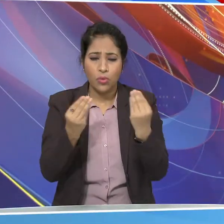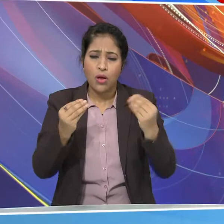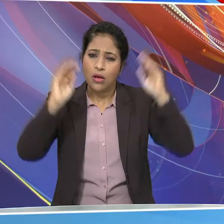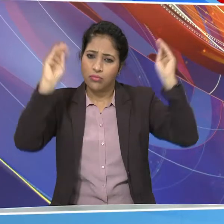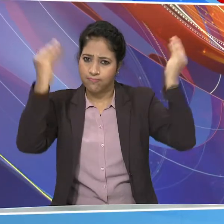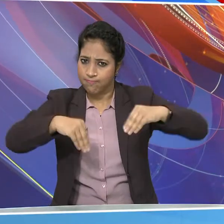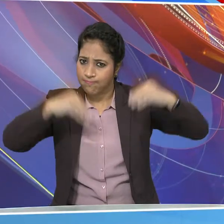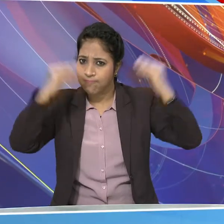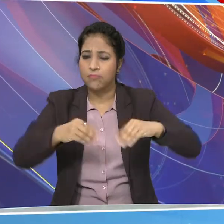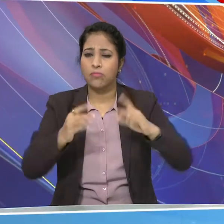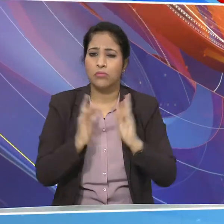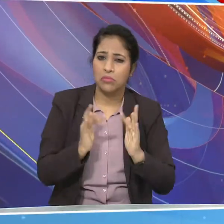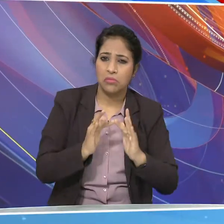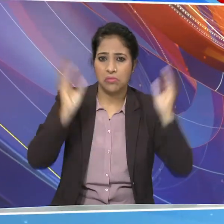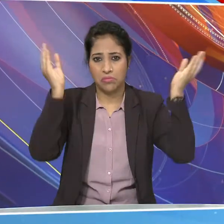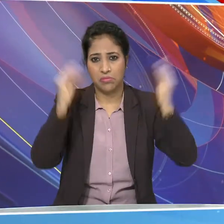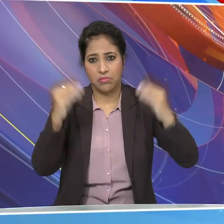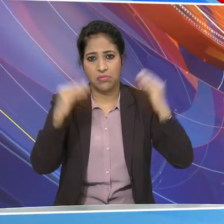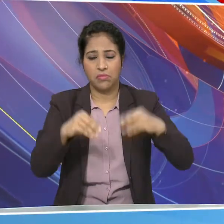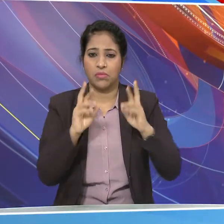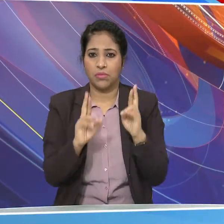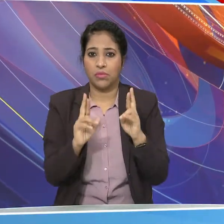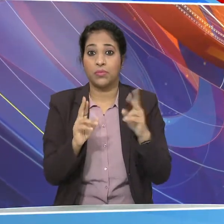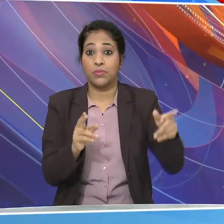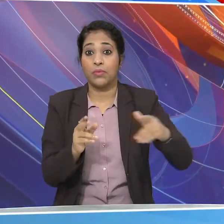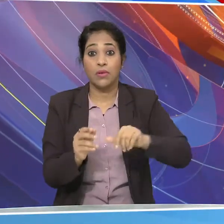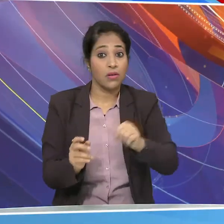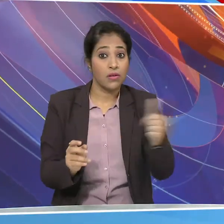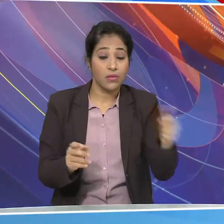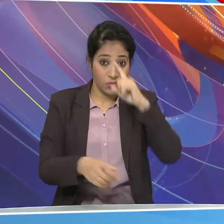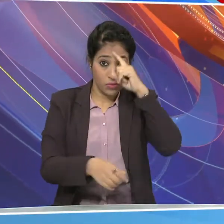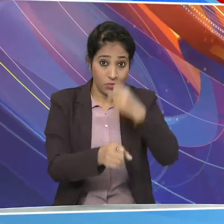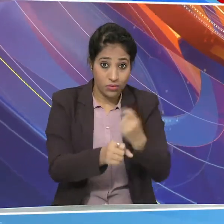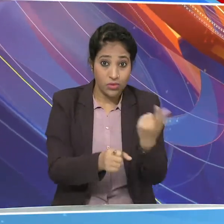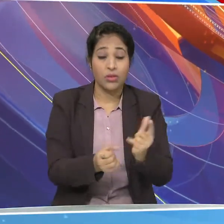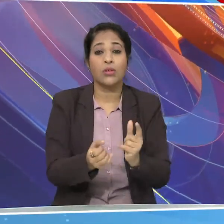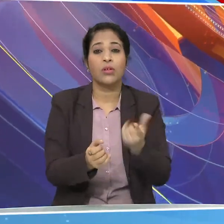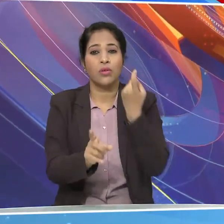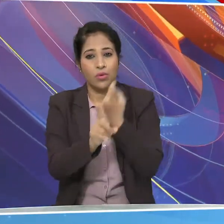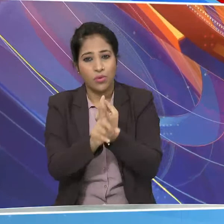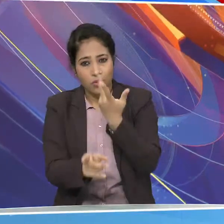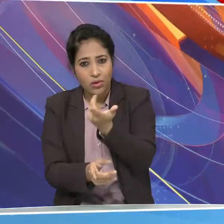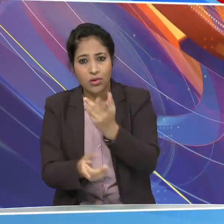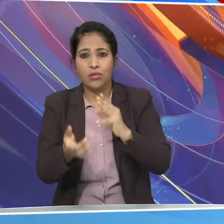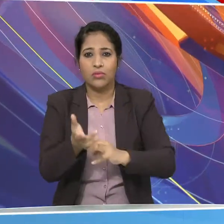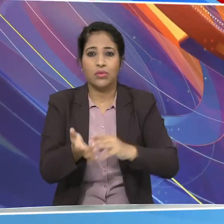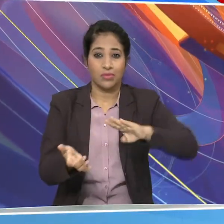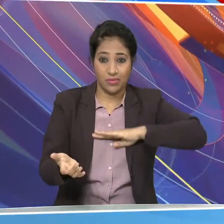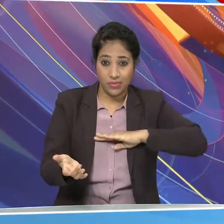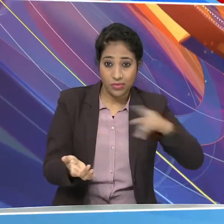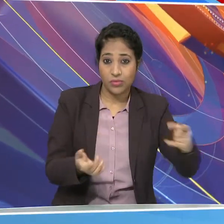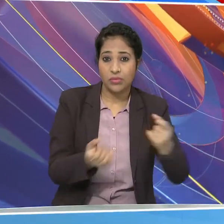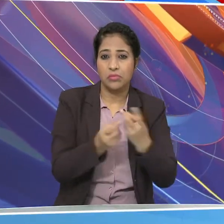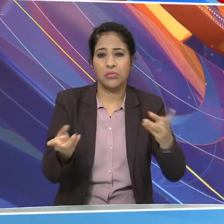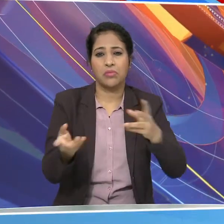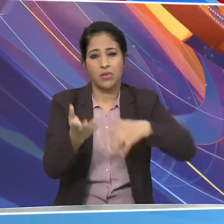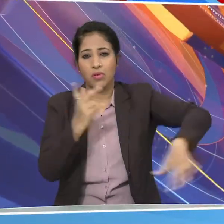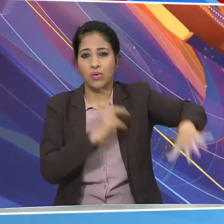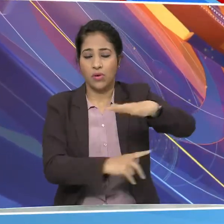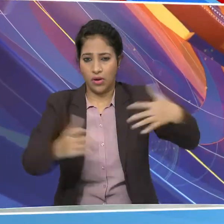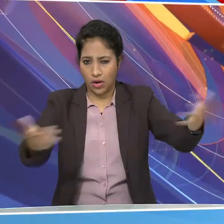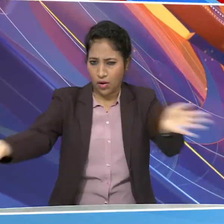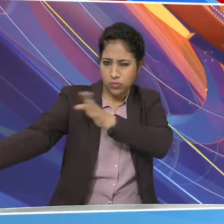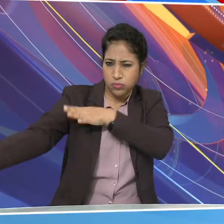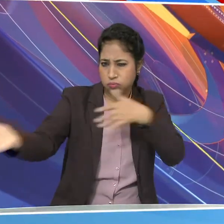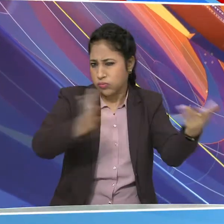मध्यम बारिश की संभावना जटाई गई है इसके लावा गुजरात, उत्री कौंकर और मध्यमाराश्ट के तठीक शित्रों में तेज हवा